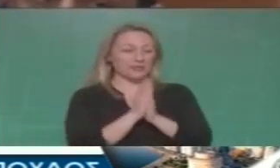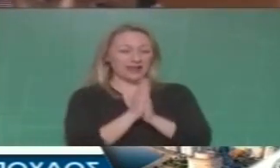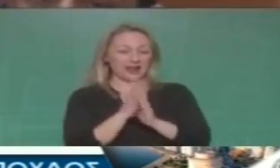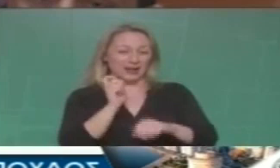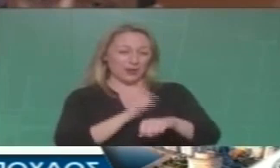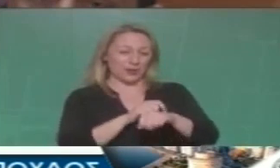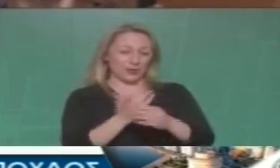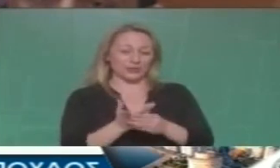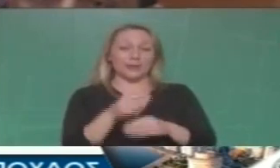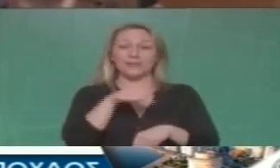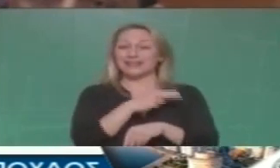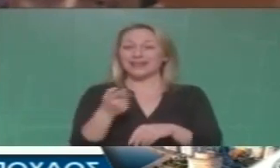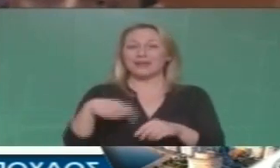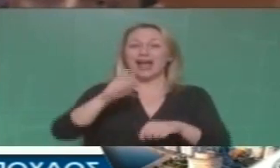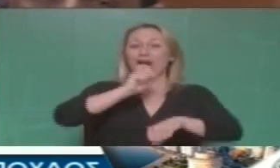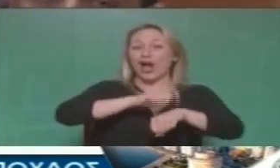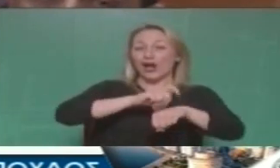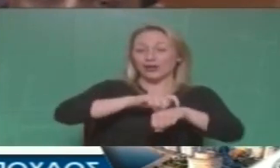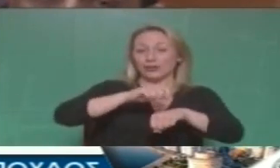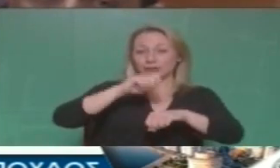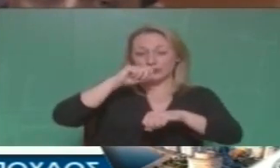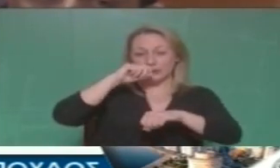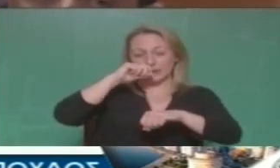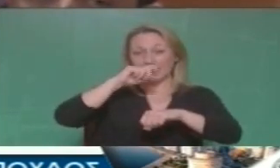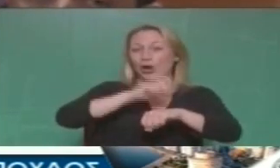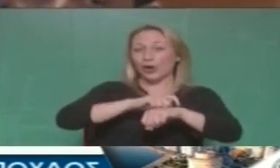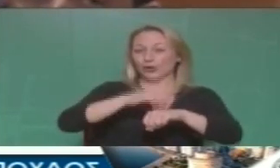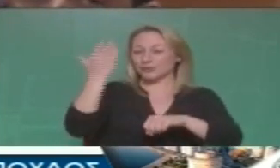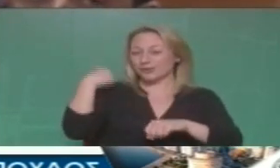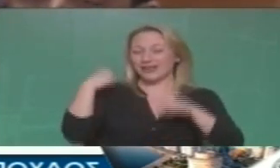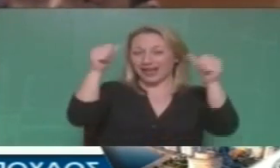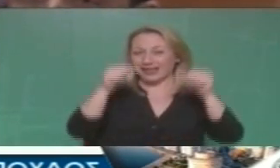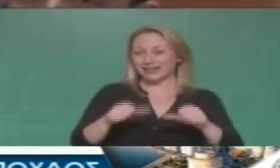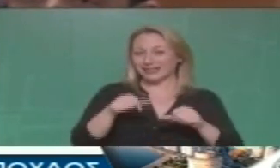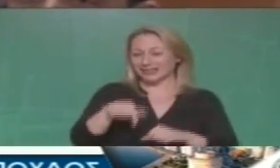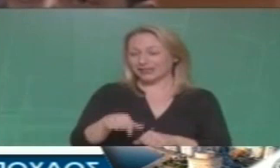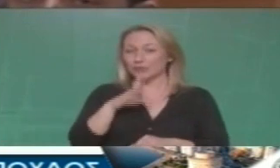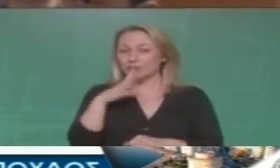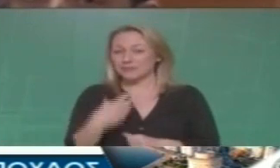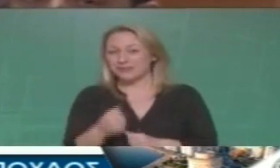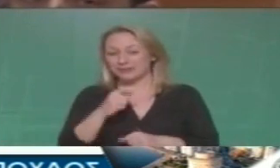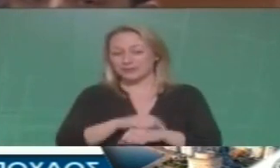Είπαμε να εσωματωθεί χώρος να μου αφαιρεθεί χώρος Μιλάμε για την έκθεση τώρα για την ανάπλαση της ΔΕΘ Ακριβώς αυτό μιλάω